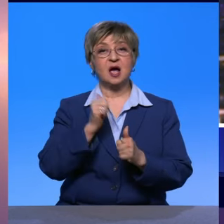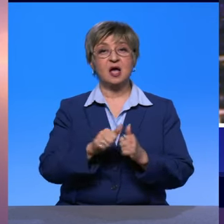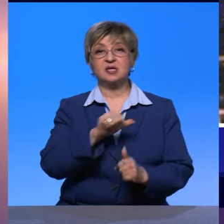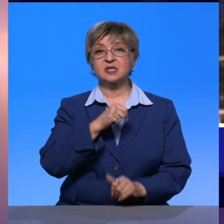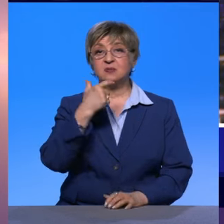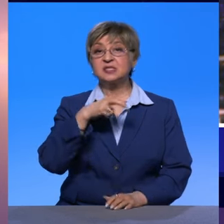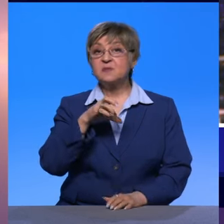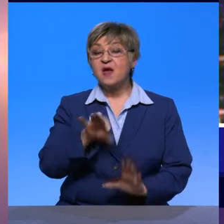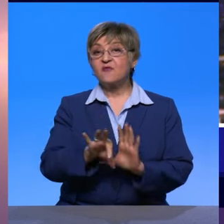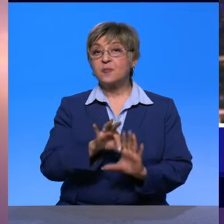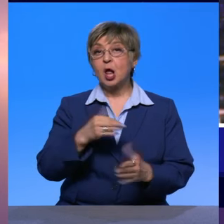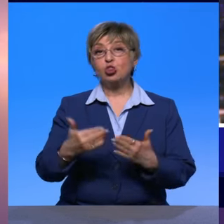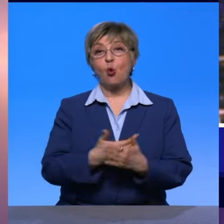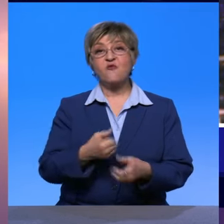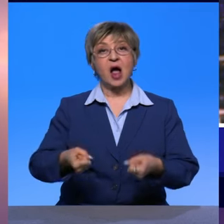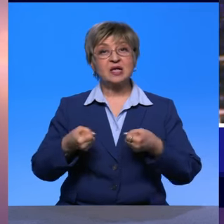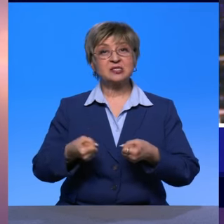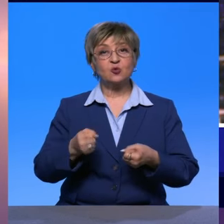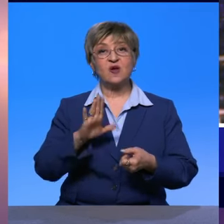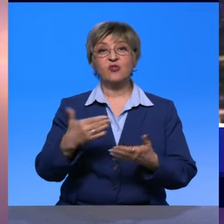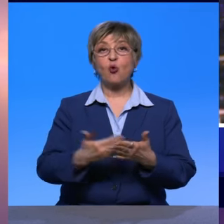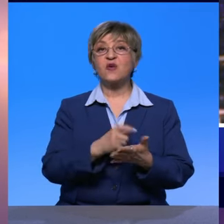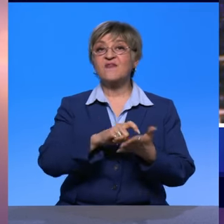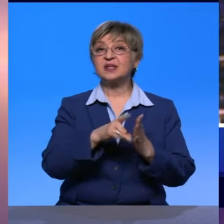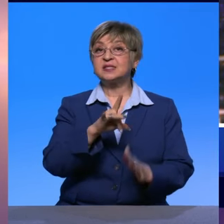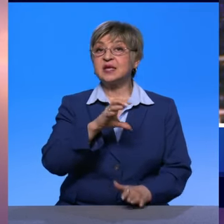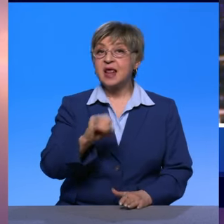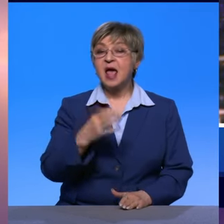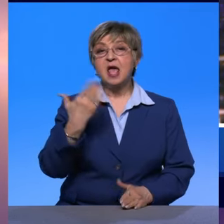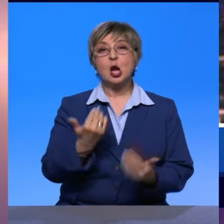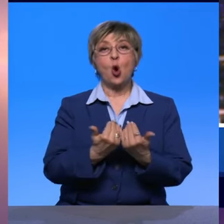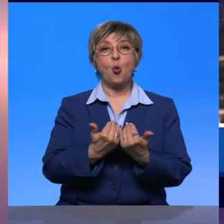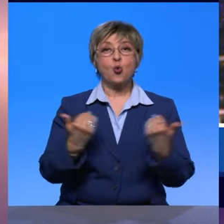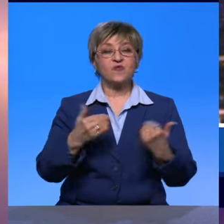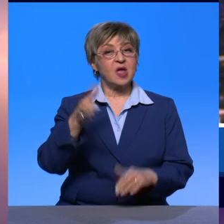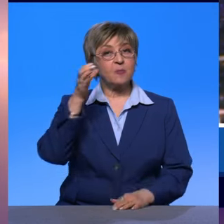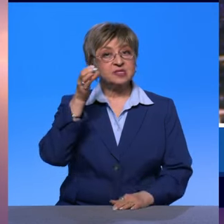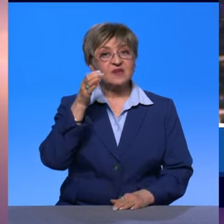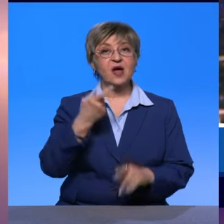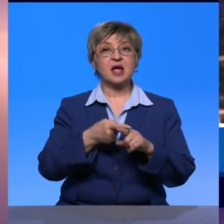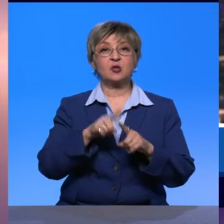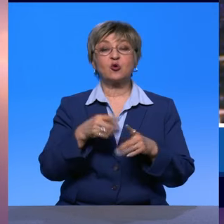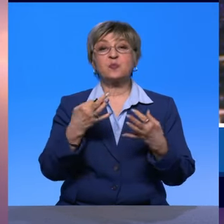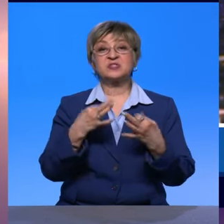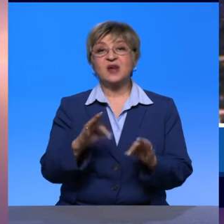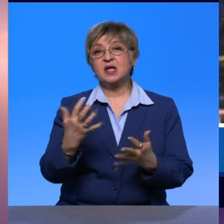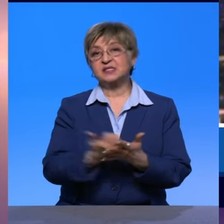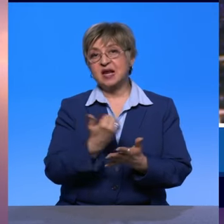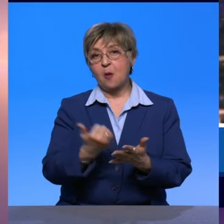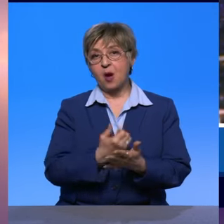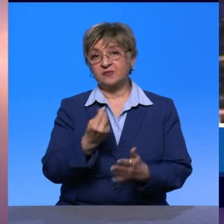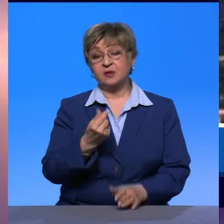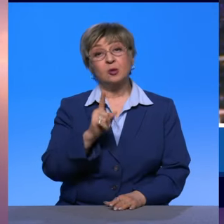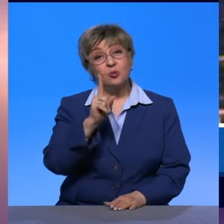что для него важнее. Новая кастрюля в новой квартире или уровень образования, который позволяет ему заработать на эту квартиру. Дмитрий Николаевич, без кастрюля не будет